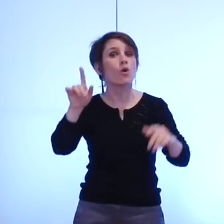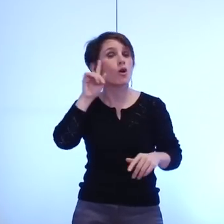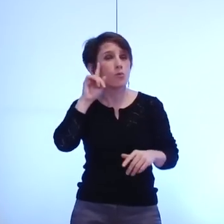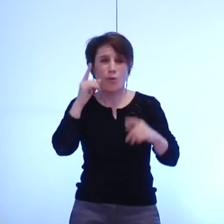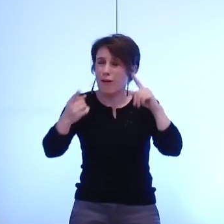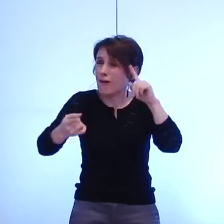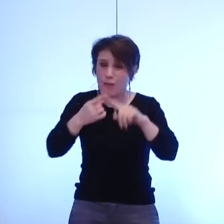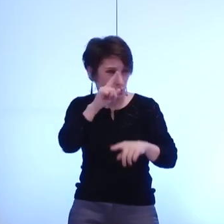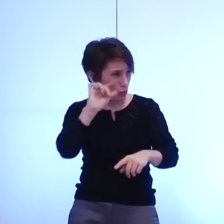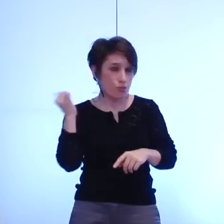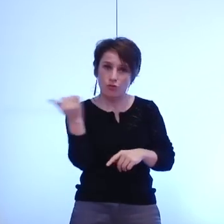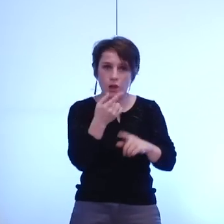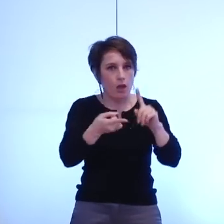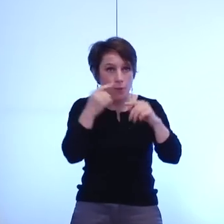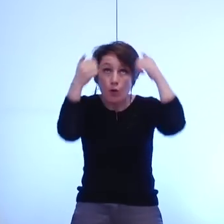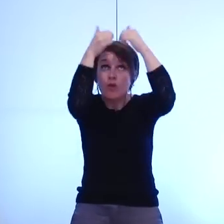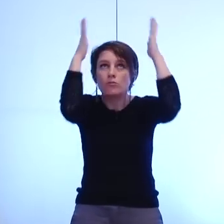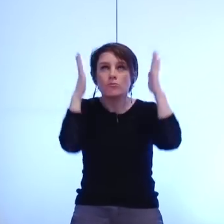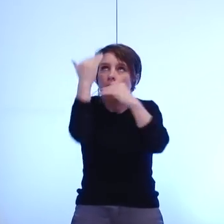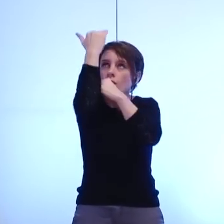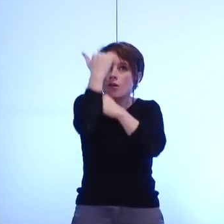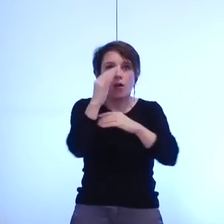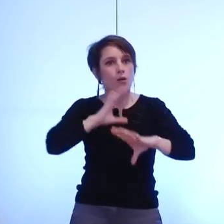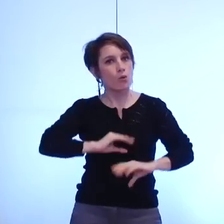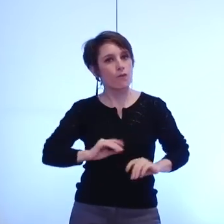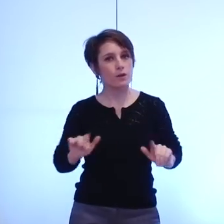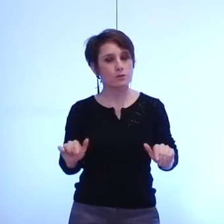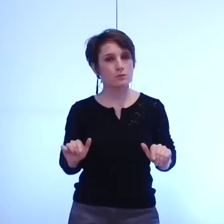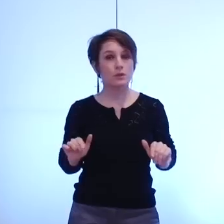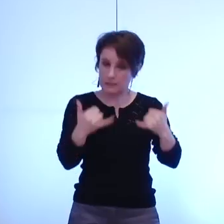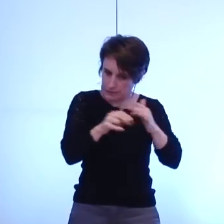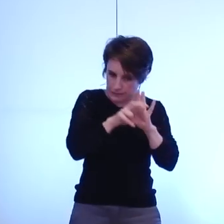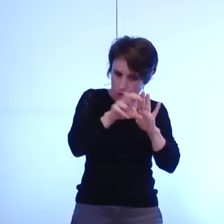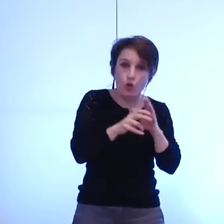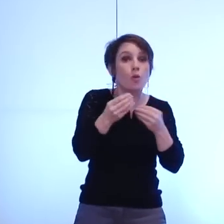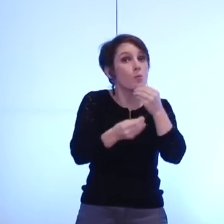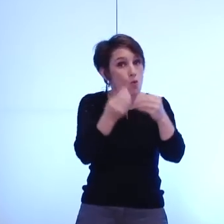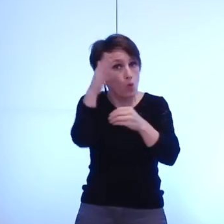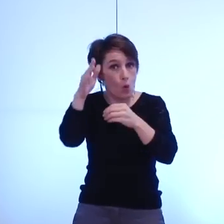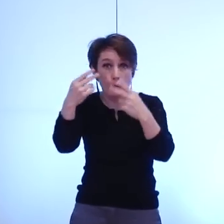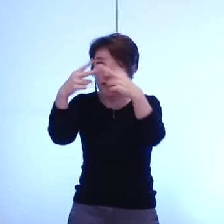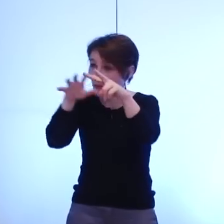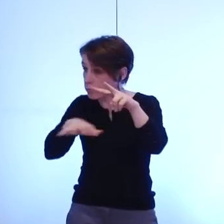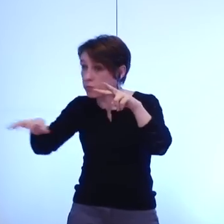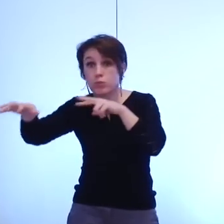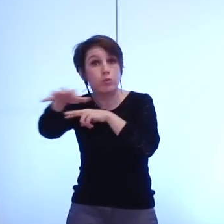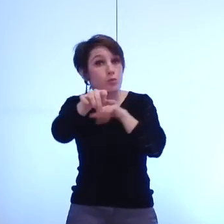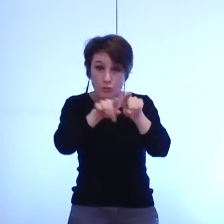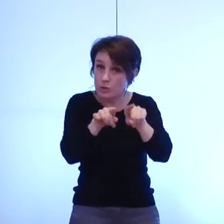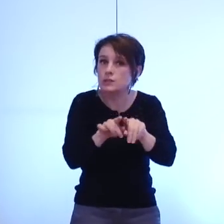déterminant pour beaucoup de nos concitoyens ici à Grenoble bien sûr mais dans d'autres territoires de l'agglomération